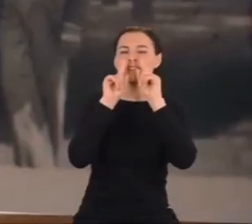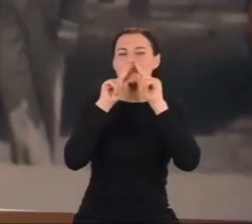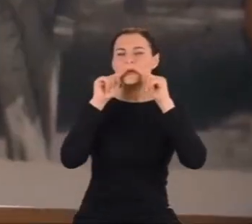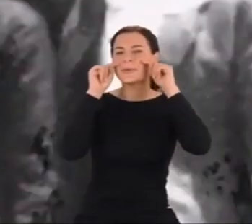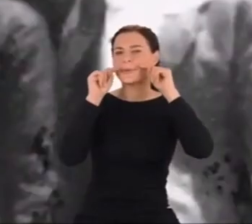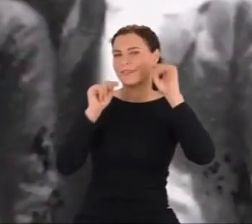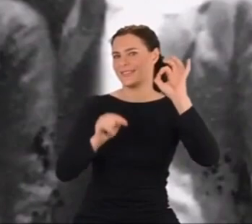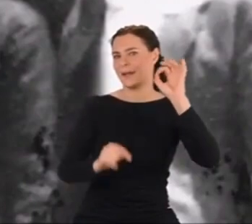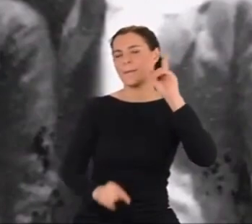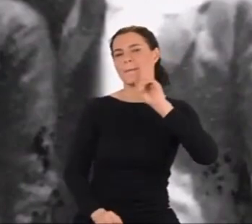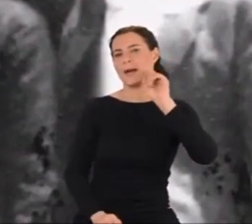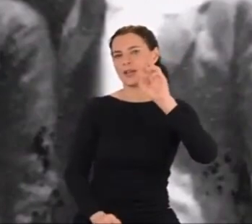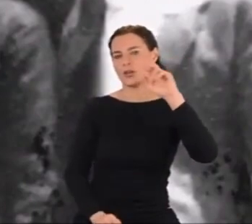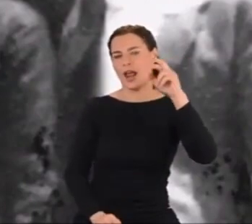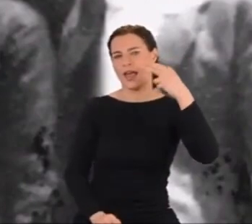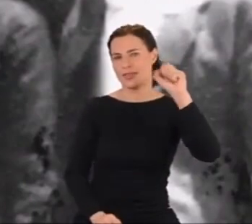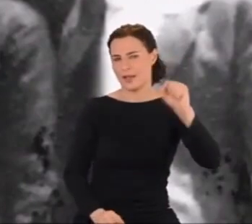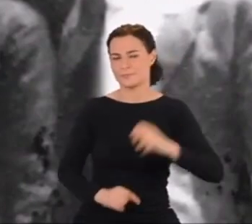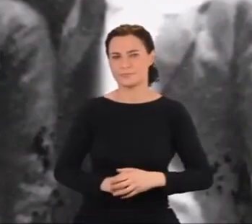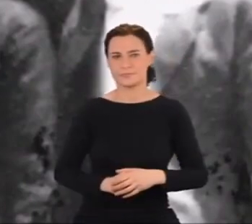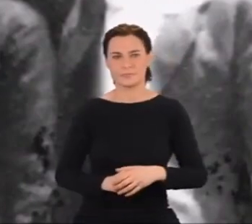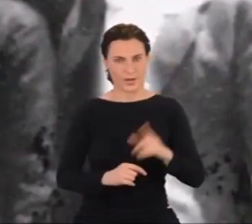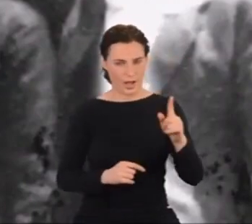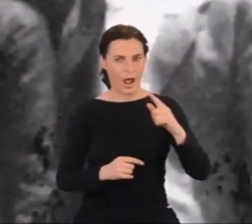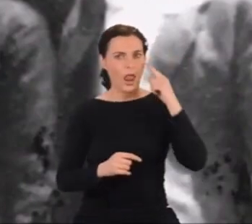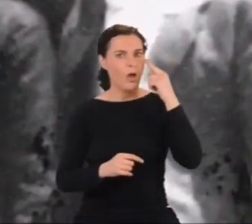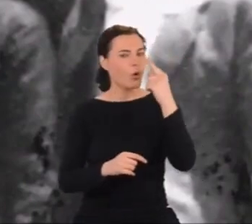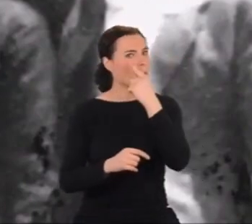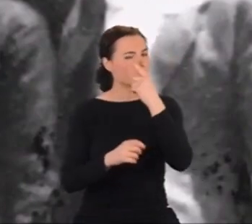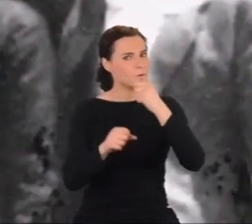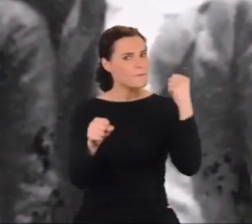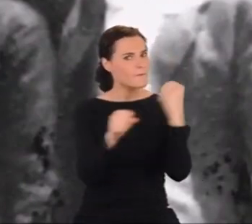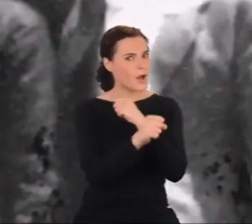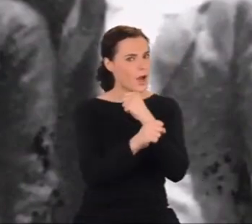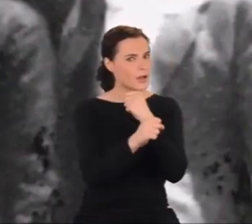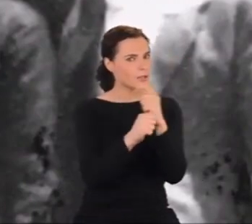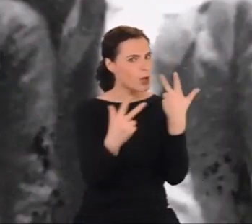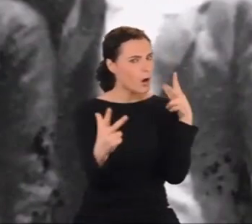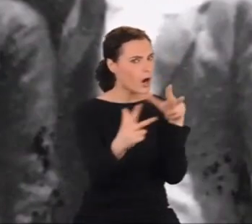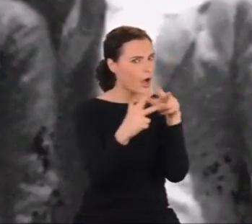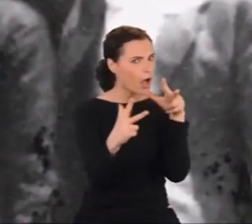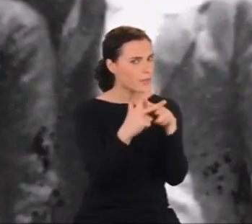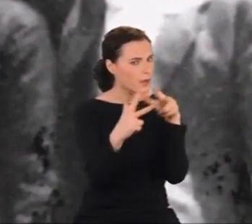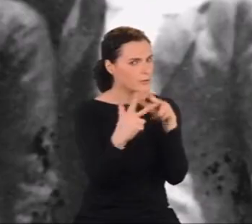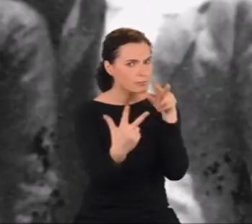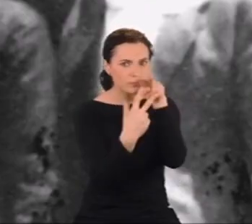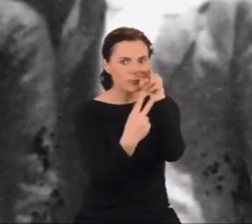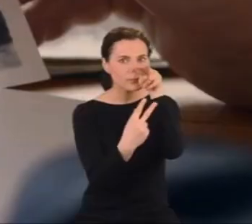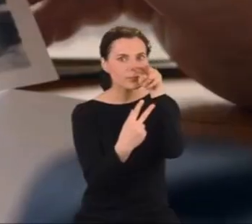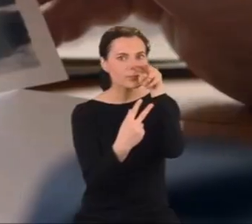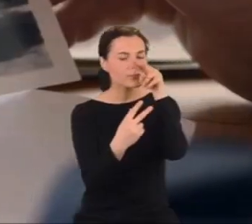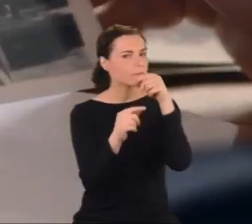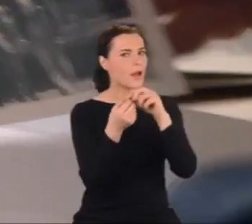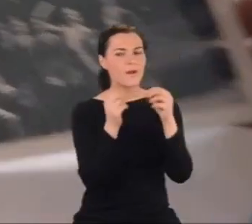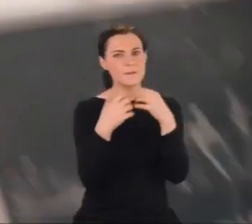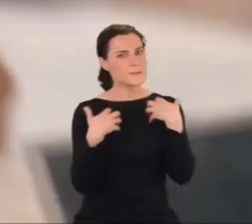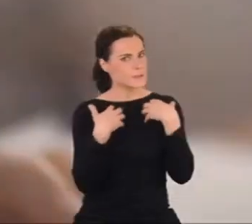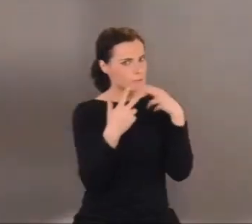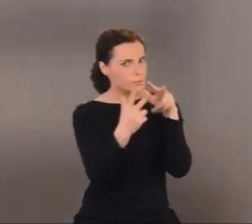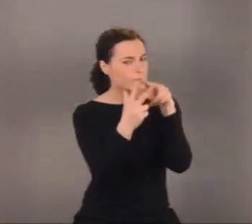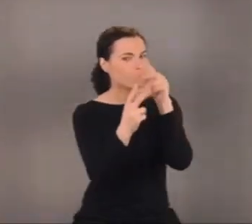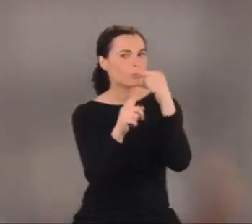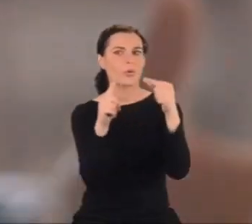Zwróć uwagę na jego spojrzenie. Farde, zdecydowane, wojownicze. Niemal agresywne.